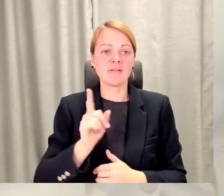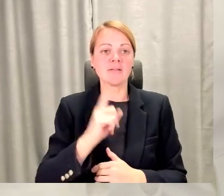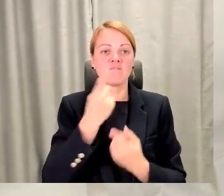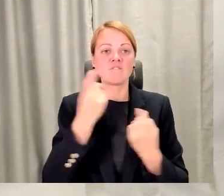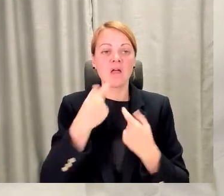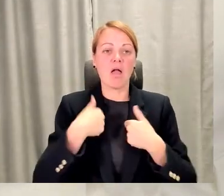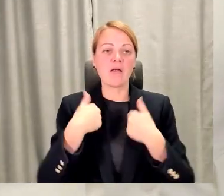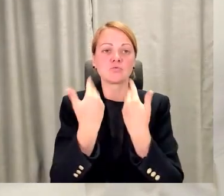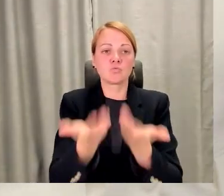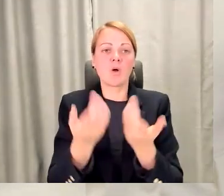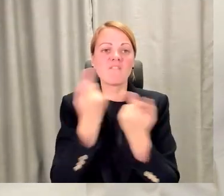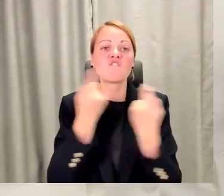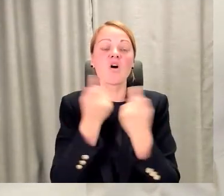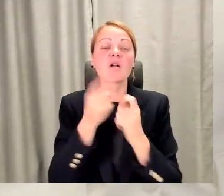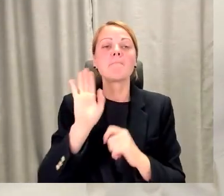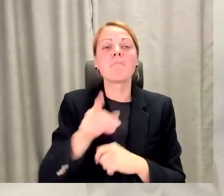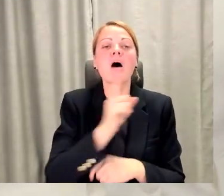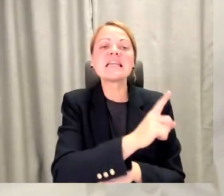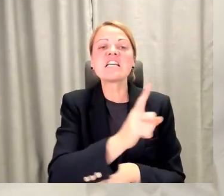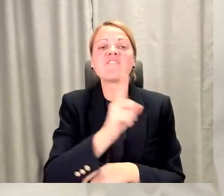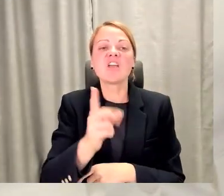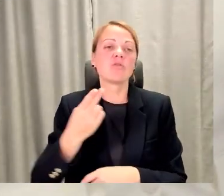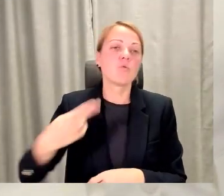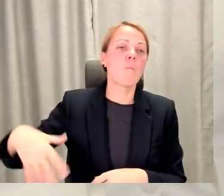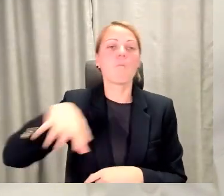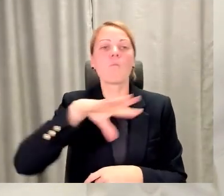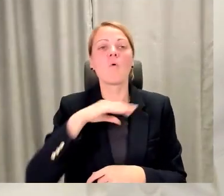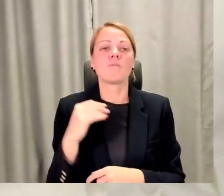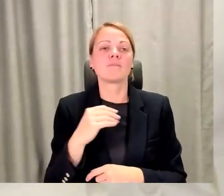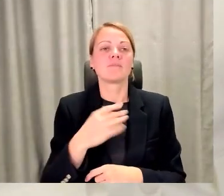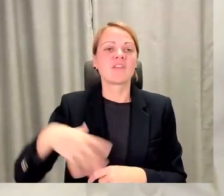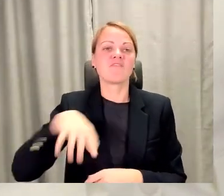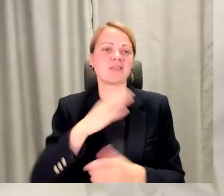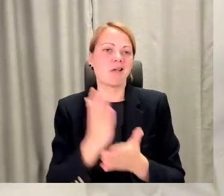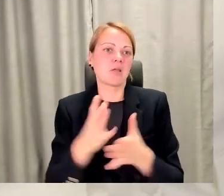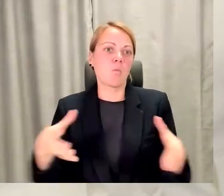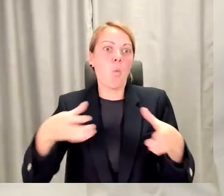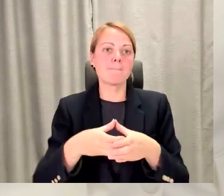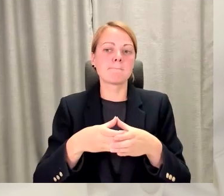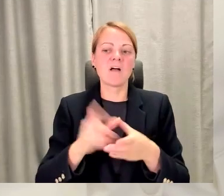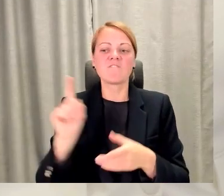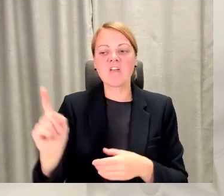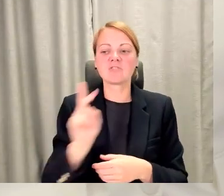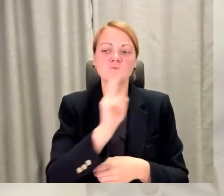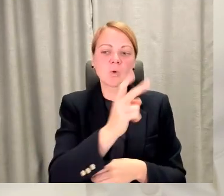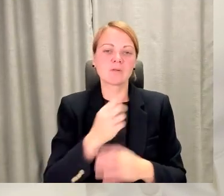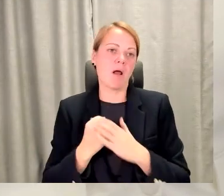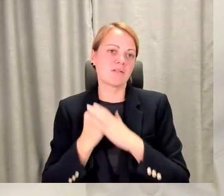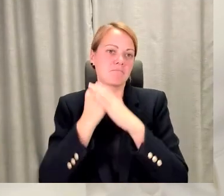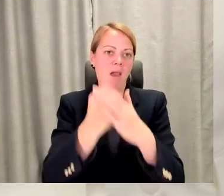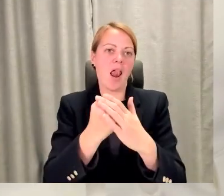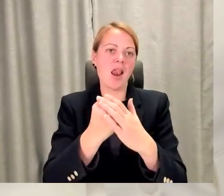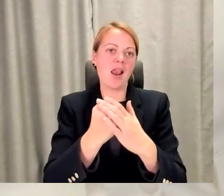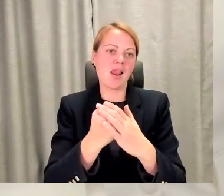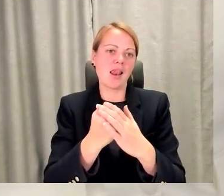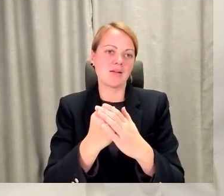Un tas ir par ikviena no mums. Mēs esam visi kopā, mēs esam viens otram atbalsts. Nu, tā, ja mēs runājam par